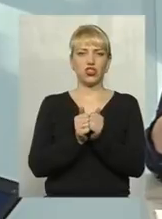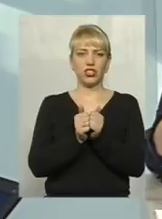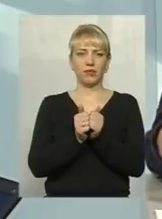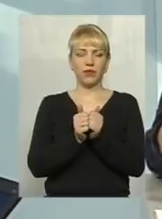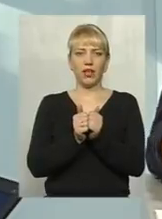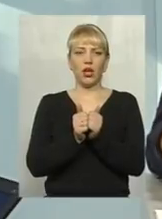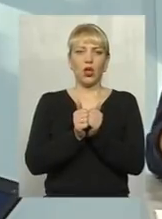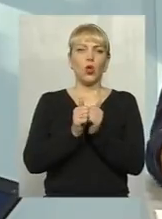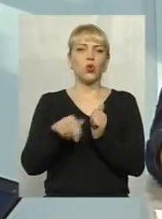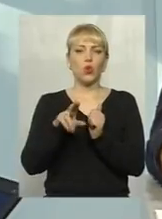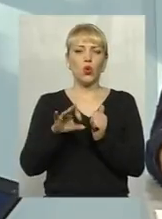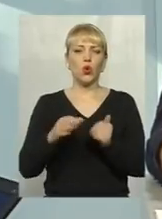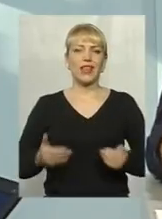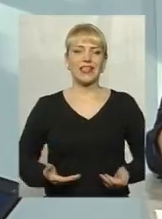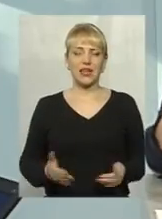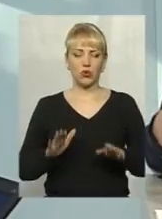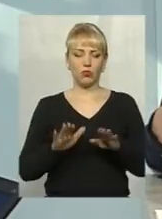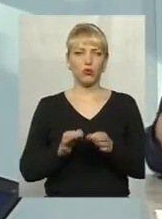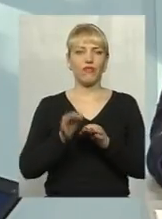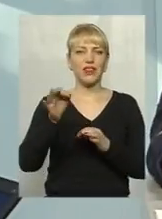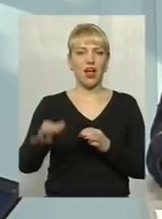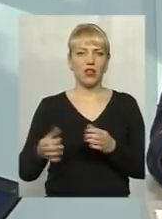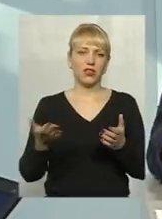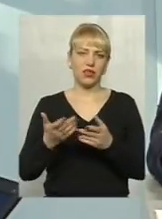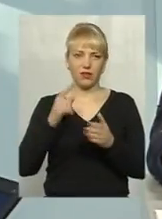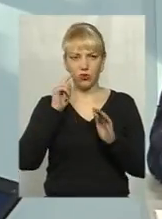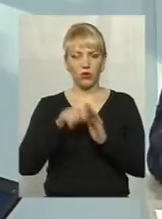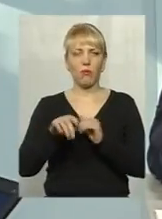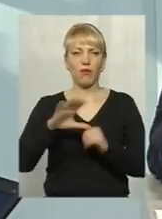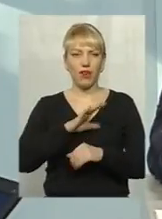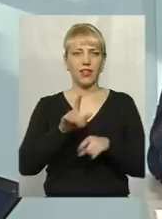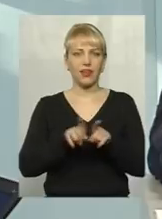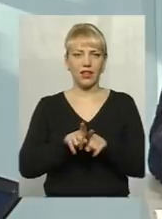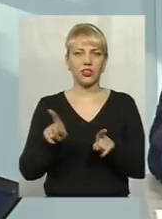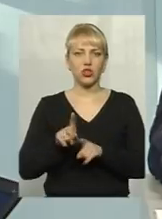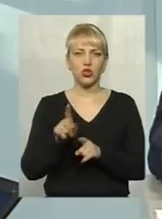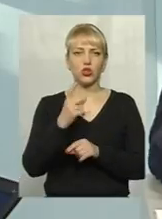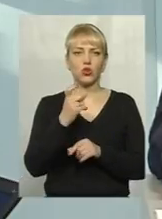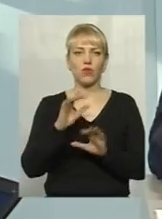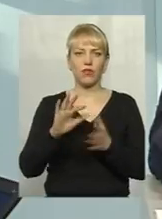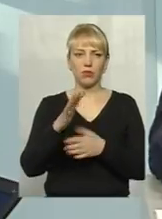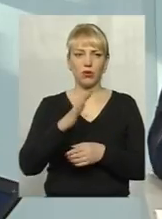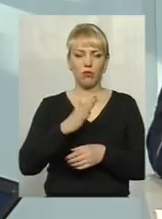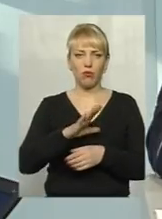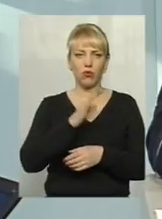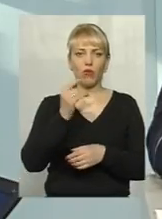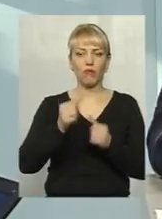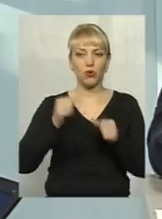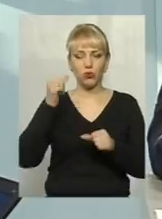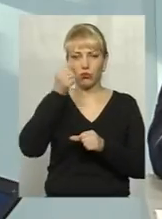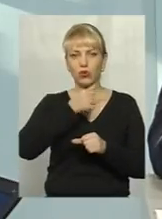того населеного пункту віддавно, які втрутяться, і буває таке, що більше ста випадків було в минулому році, що